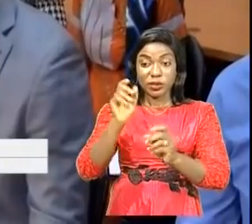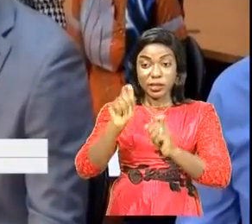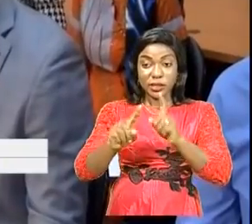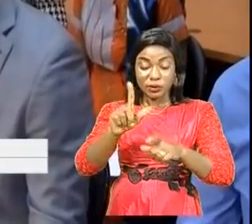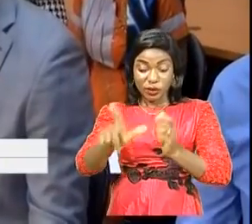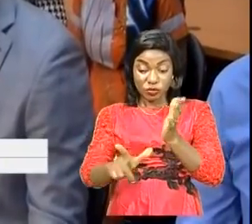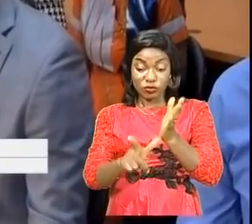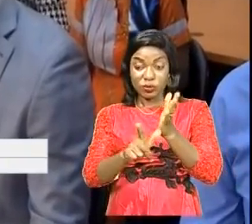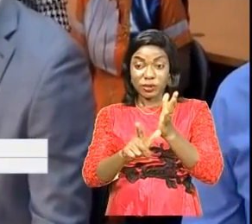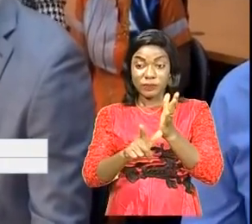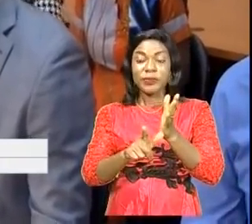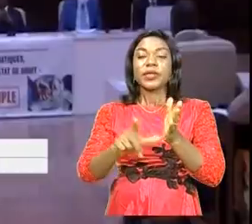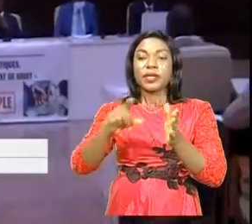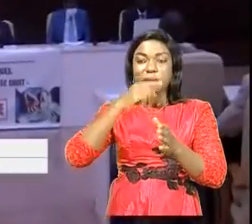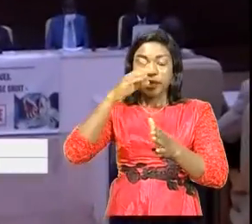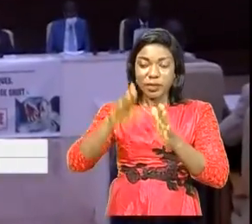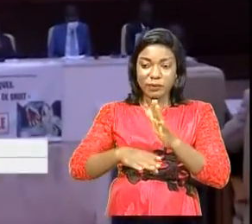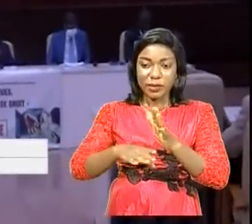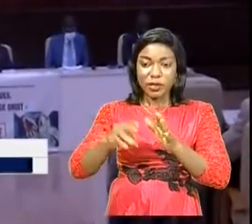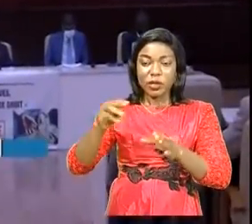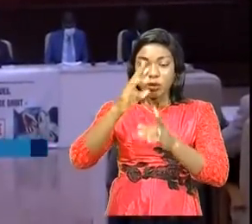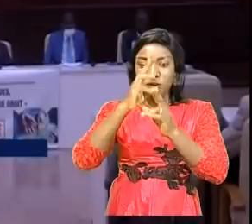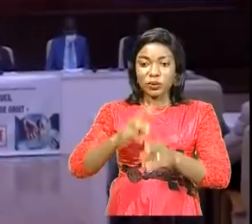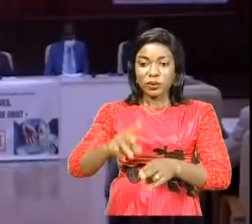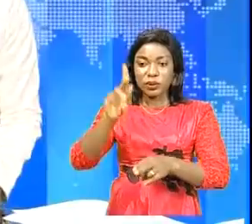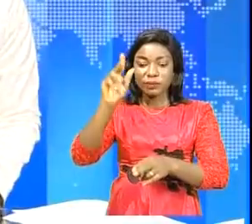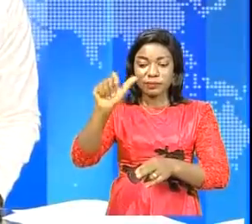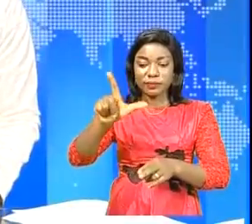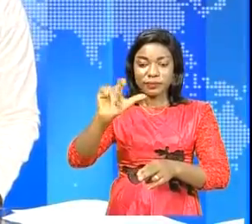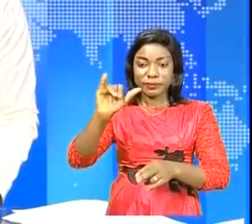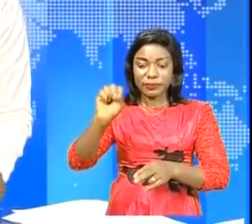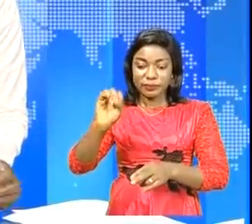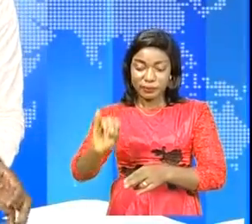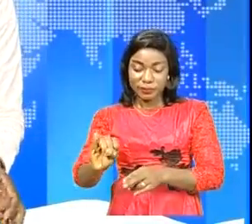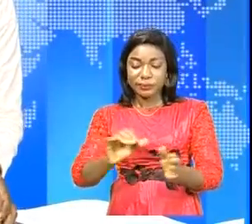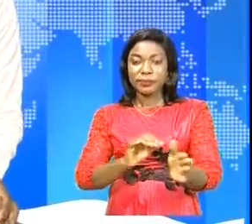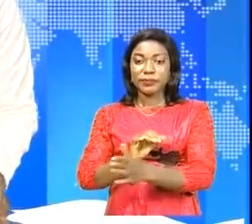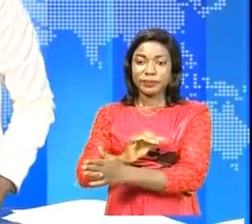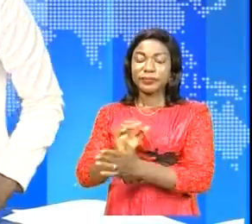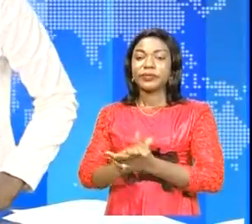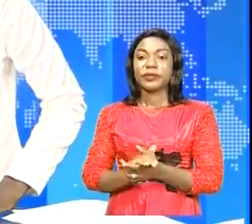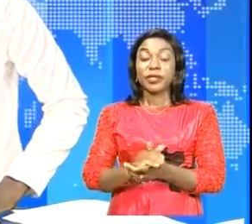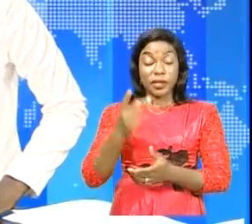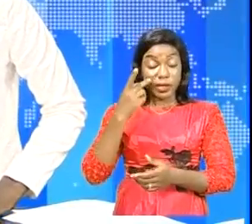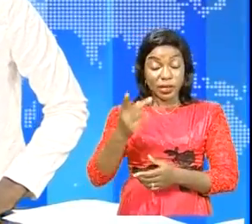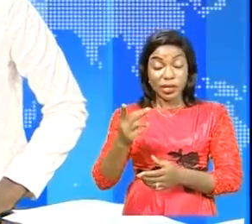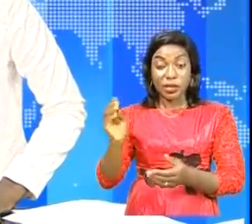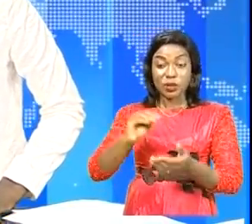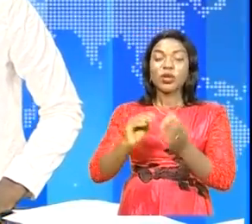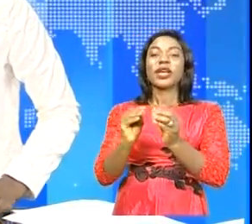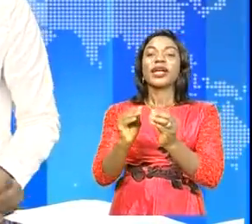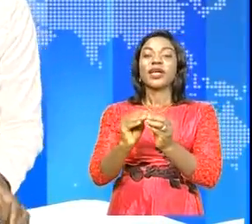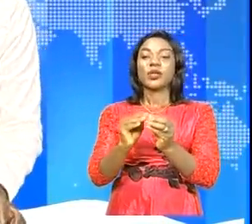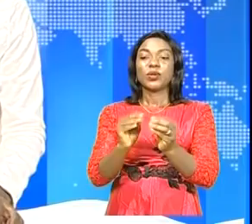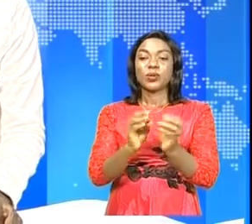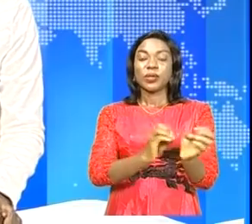adjoint de la Chambre basse du Parlement l'honorable Kanefou. Vous avez suivi là un séminaire de formation